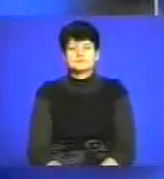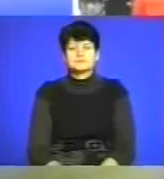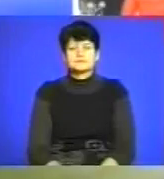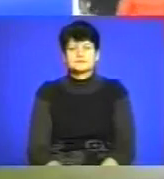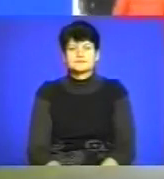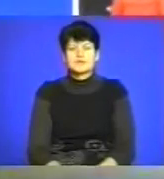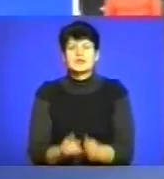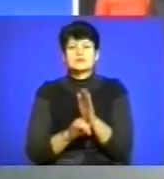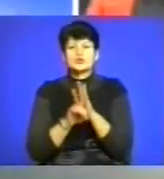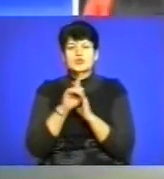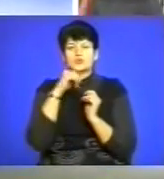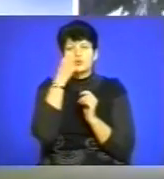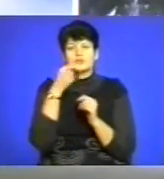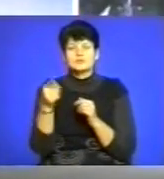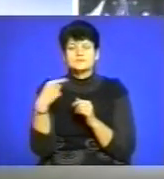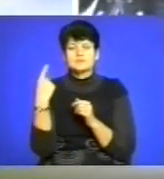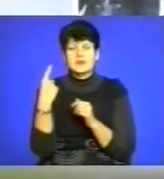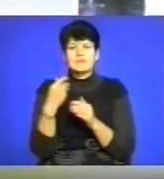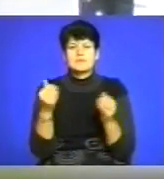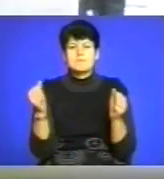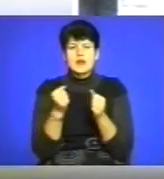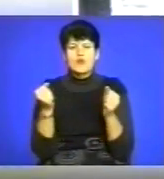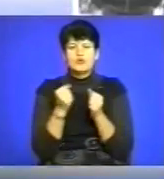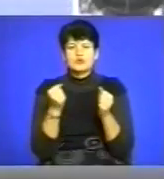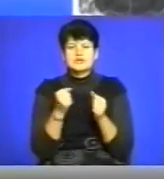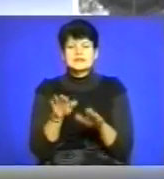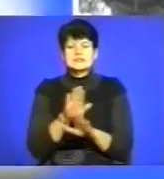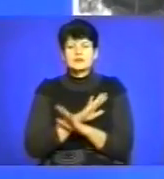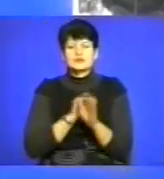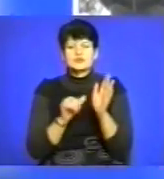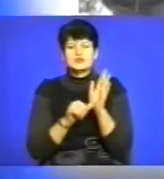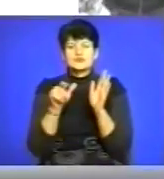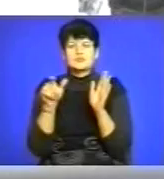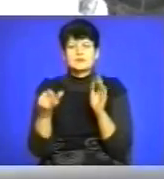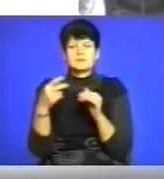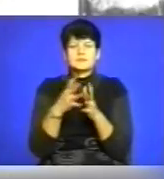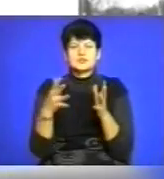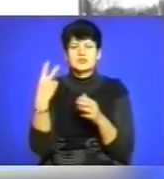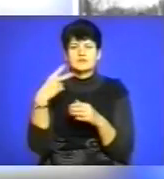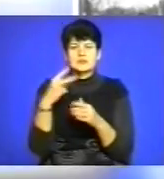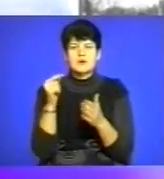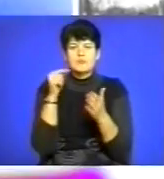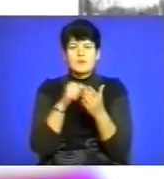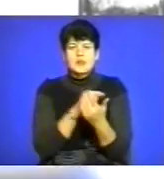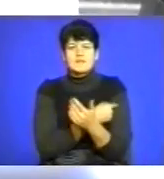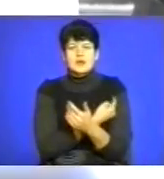З початку року на Тернопільщині від переоховодження загинуло шестеро людей. Понад 20 потрапили до лікарень.